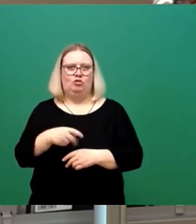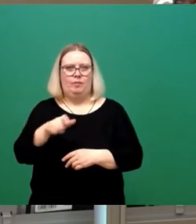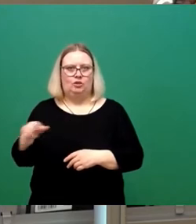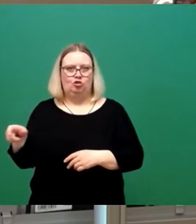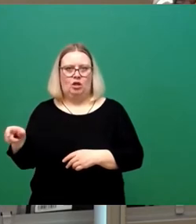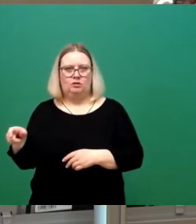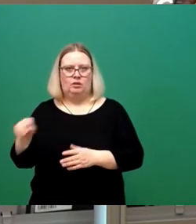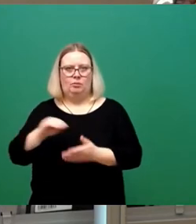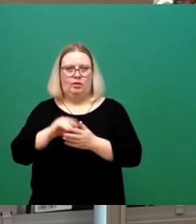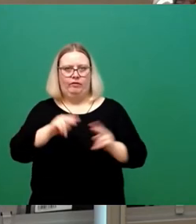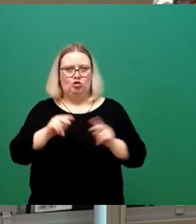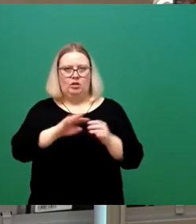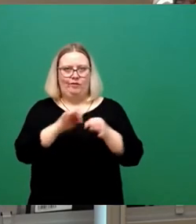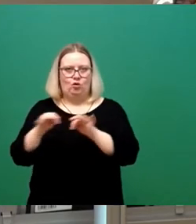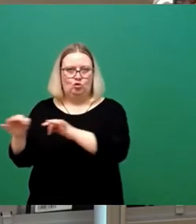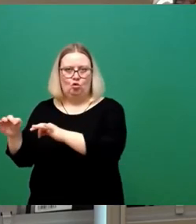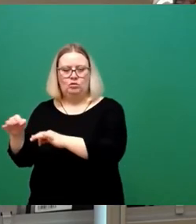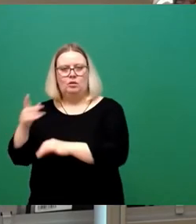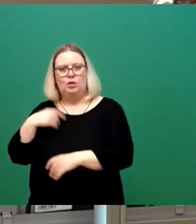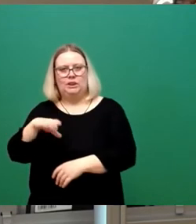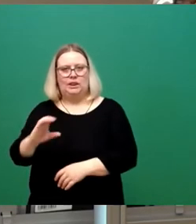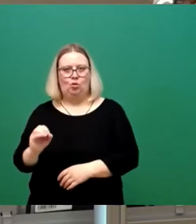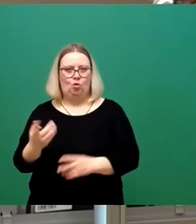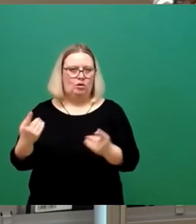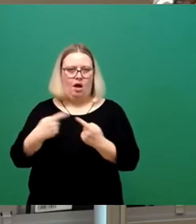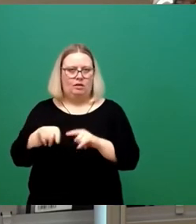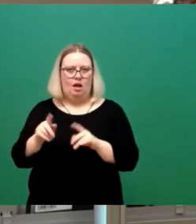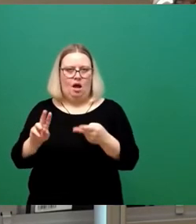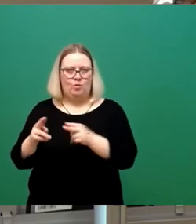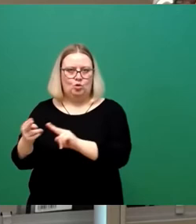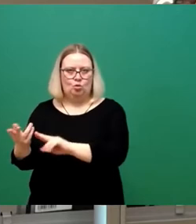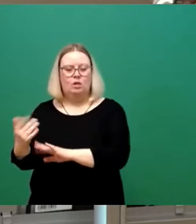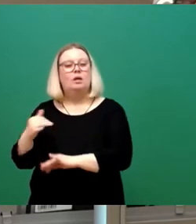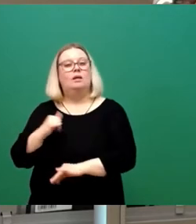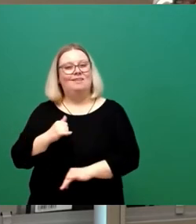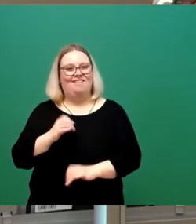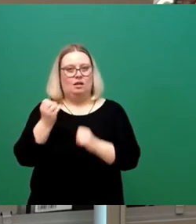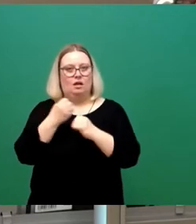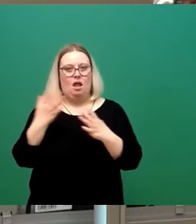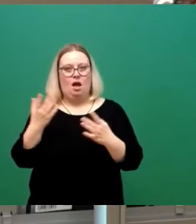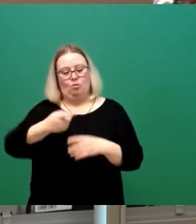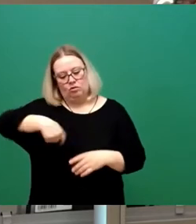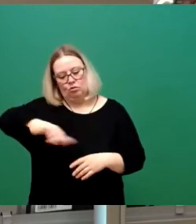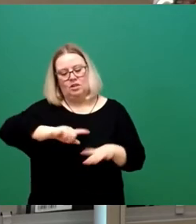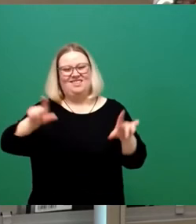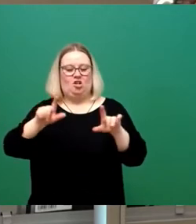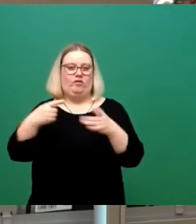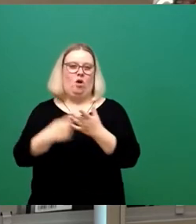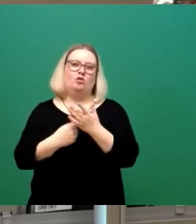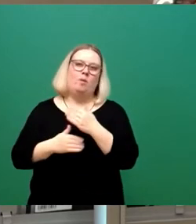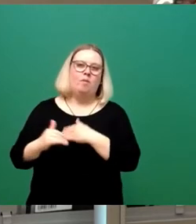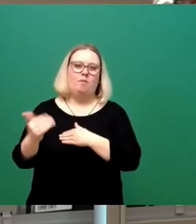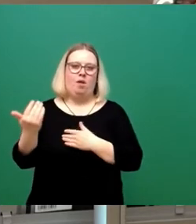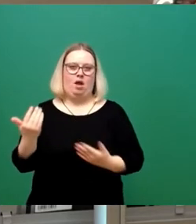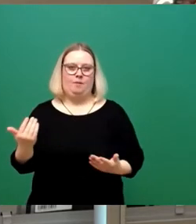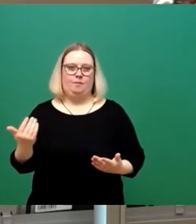unterschiedlichen Funktionen, die nennt man CEO irgendetwas. Und ja, die Herausforderungen in unserer Gesellschaft steigen immer weiter. Wir sehen